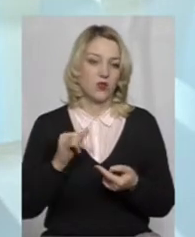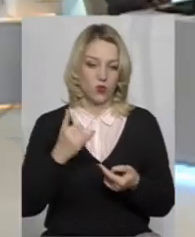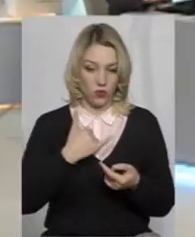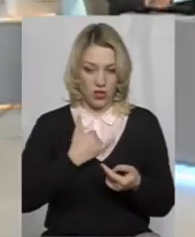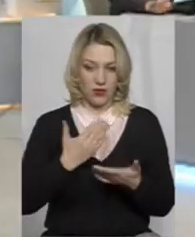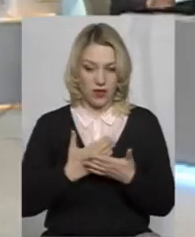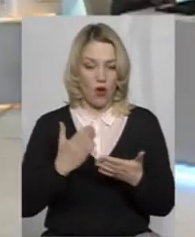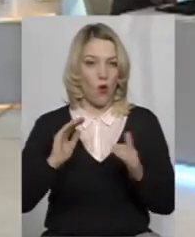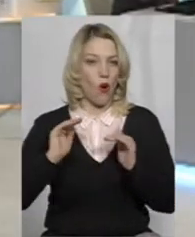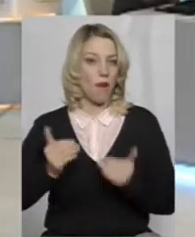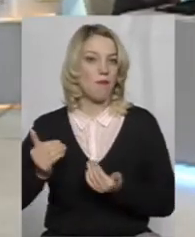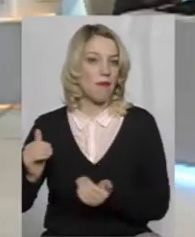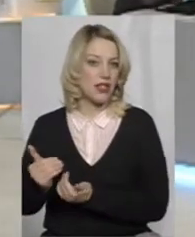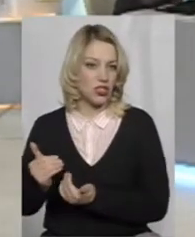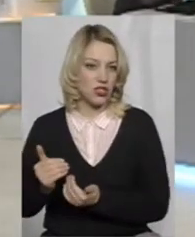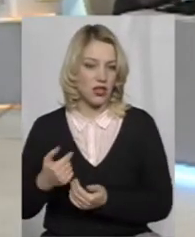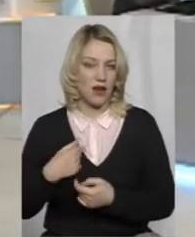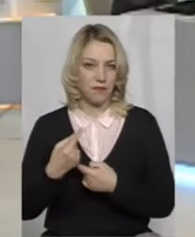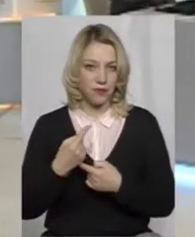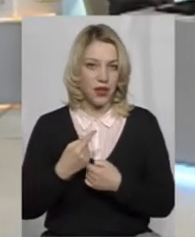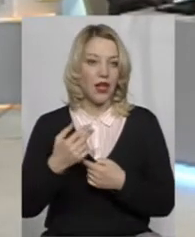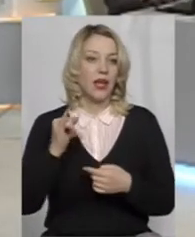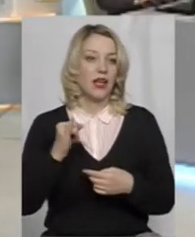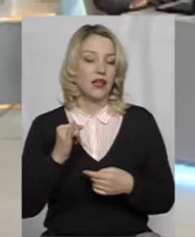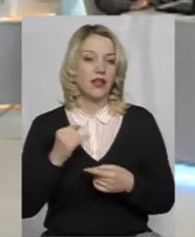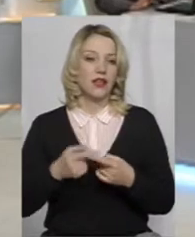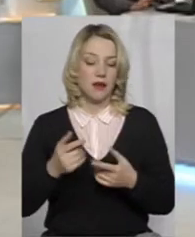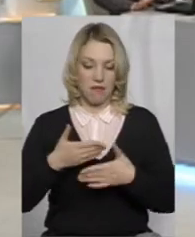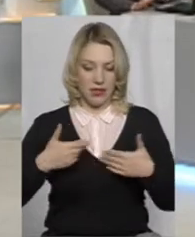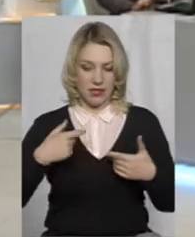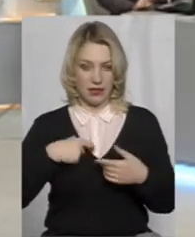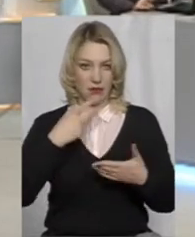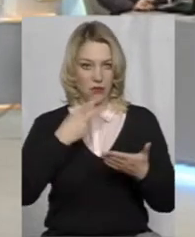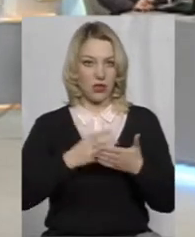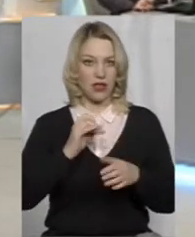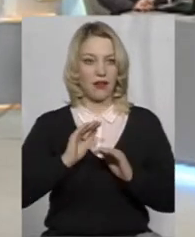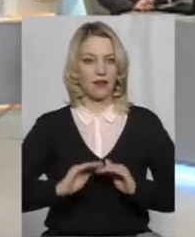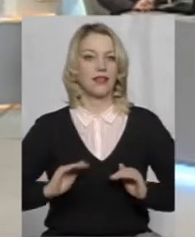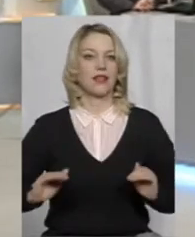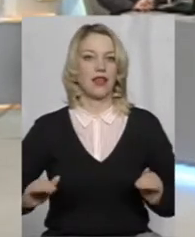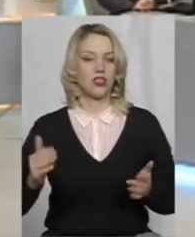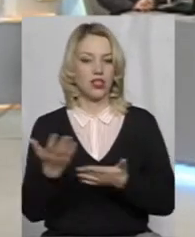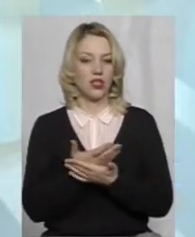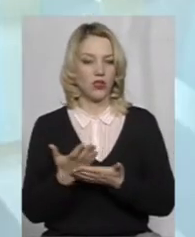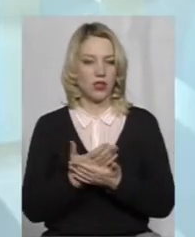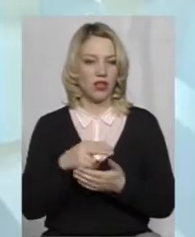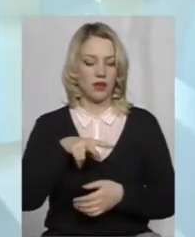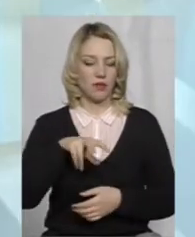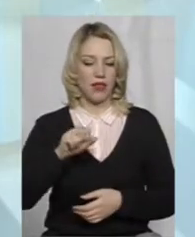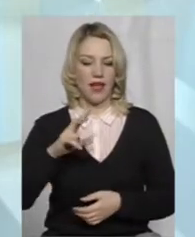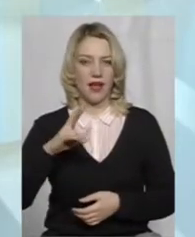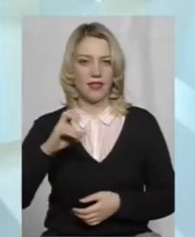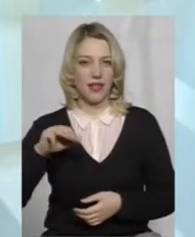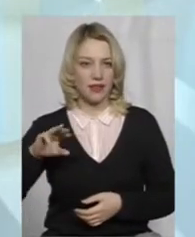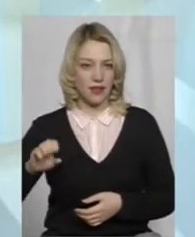обмеження? Ну, скажімо Про пиво, алкоголь не будемо говорити, але попкорн. позиціонуємо як дитячий кінотеатр планета. Може